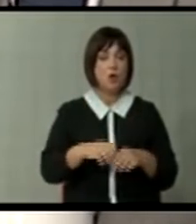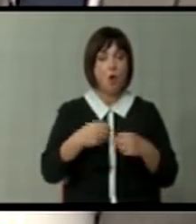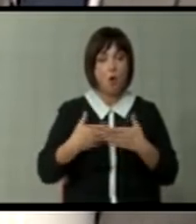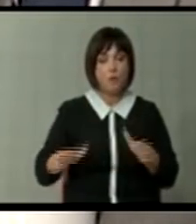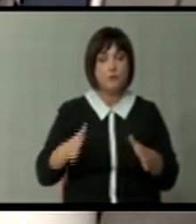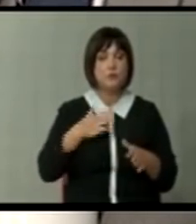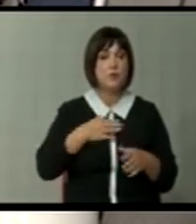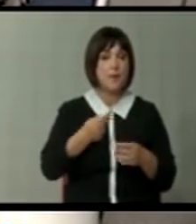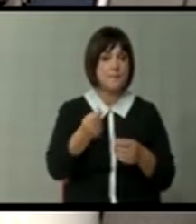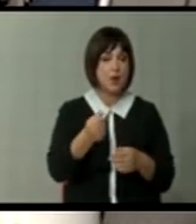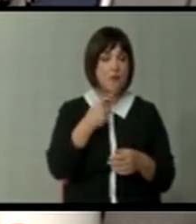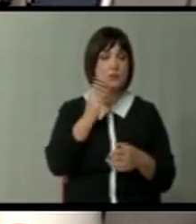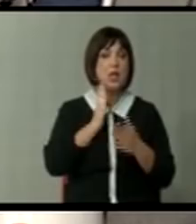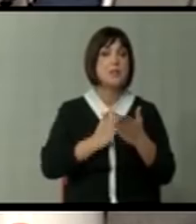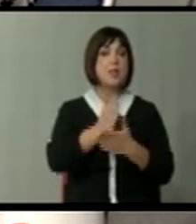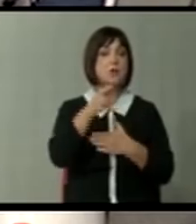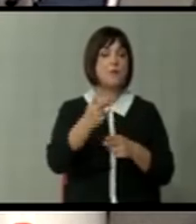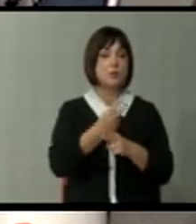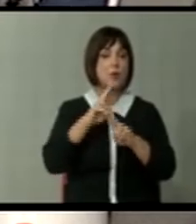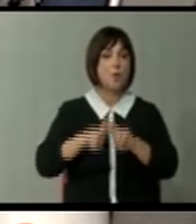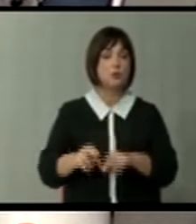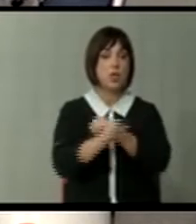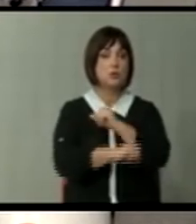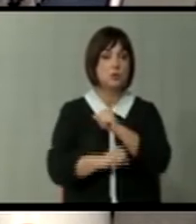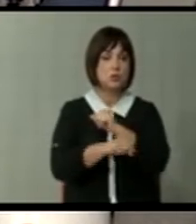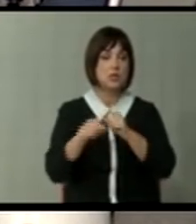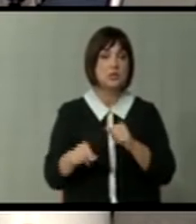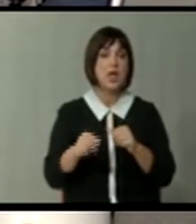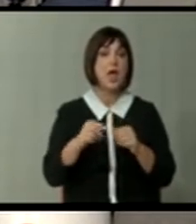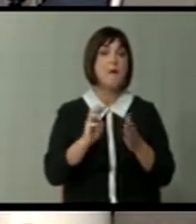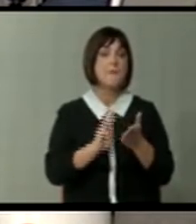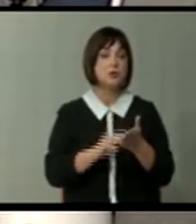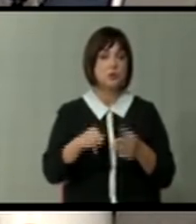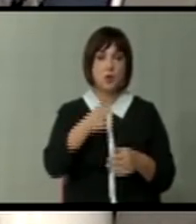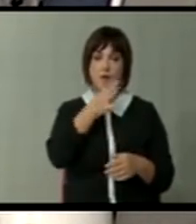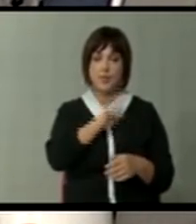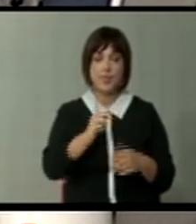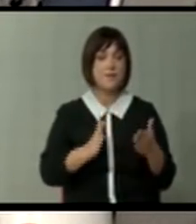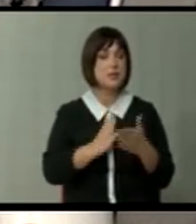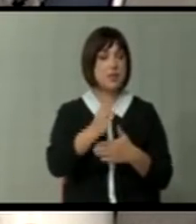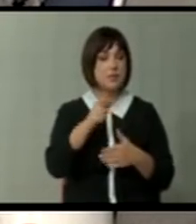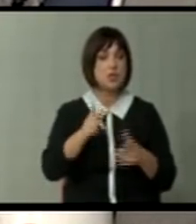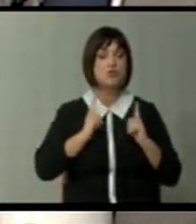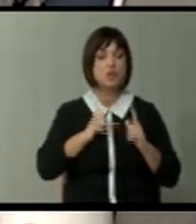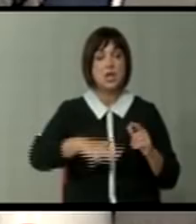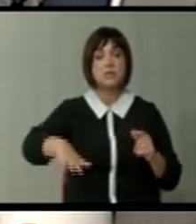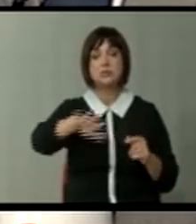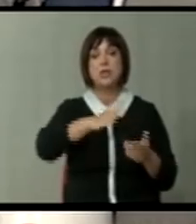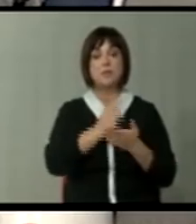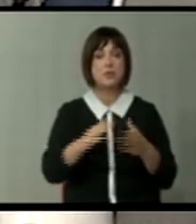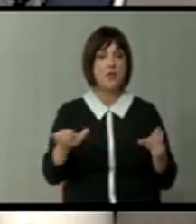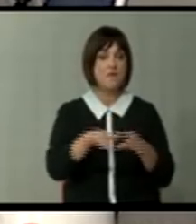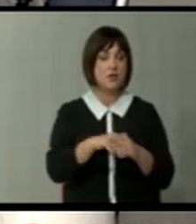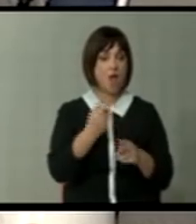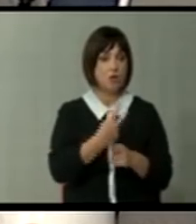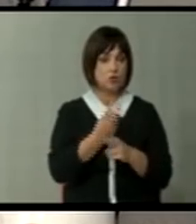едноставно кесето за да напредува држава да му останат студентите на Малчевски во Македонија, нема да напредуваме. Се додека чекаме сите да бидеме вработени во